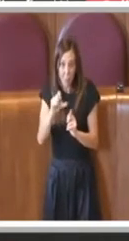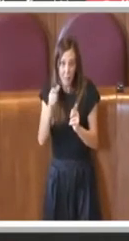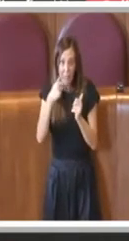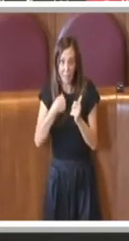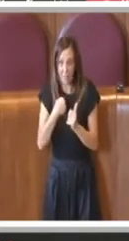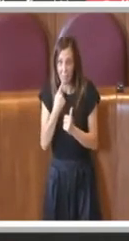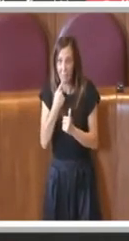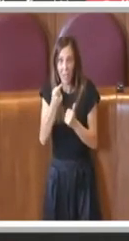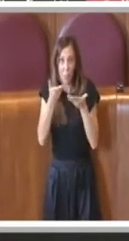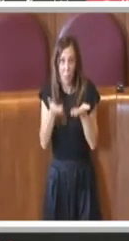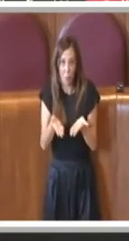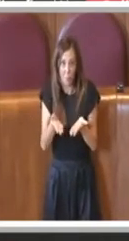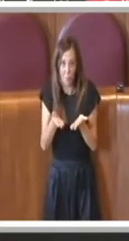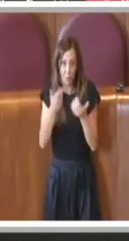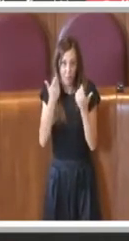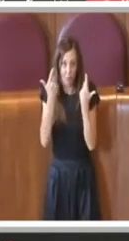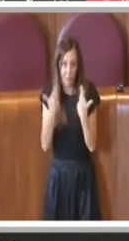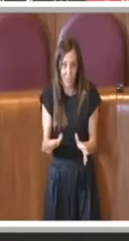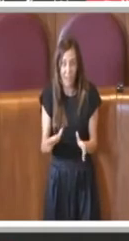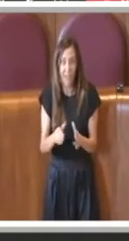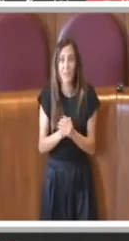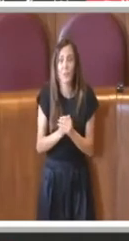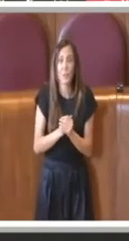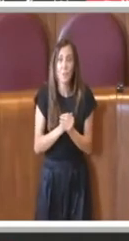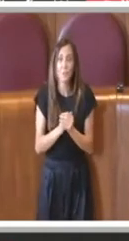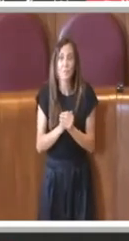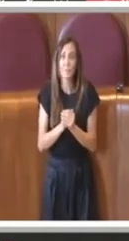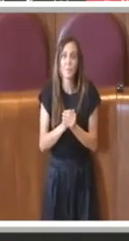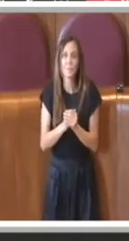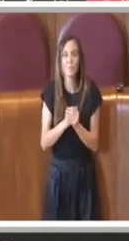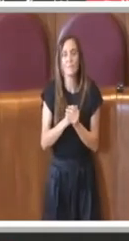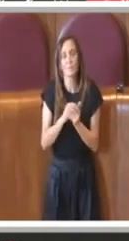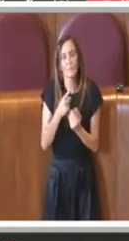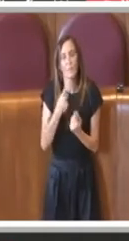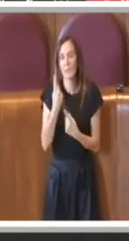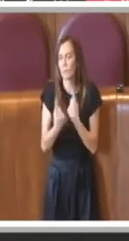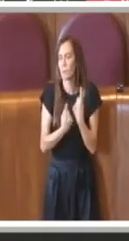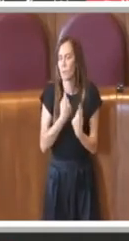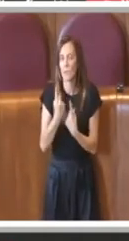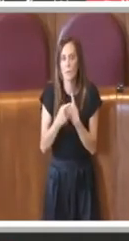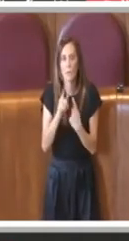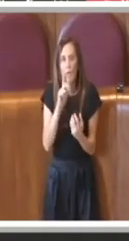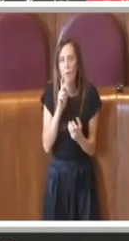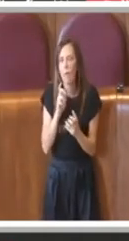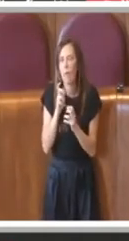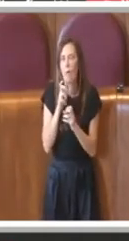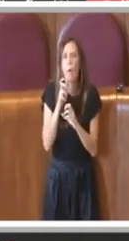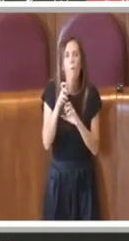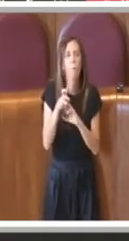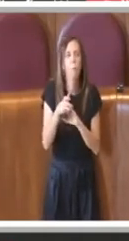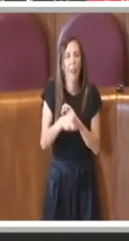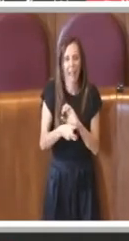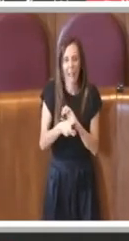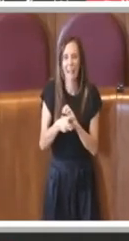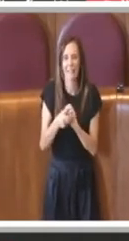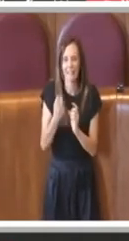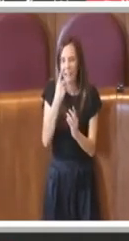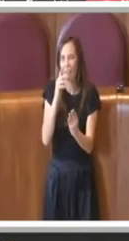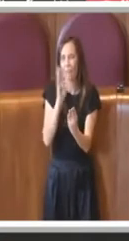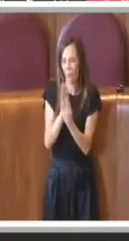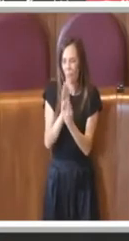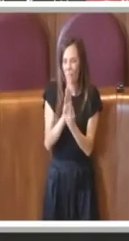Diciamo che la situazione è sicuramente molto complessa quella che noi abbiamo affrontato in questi quattro anni di